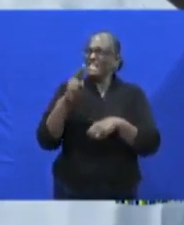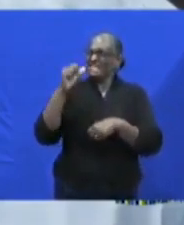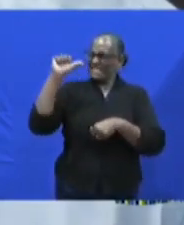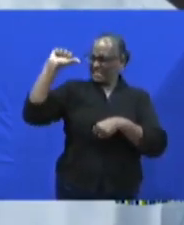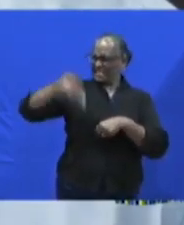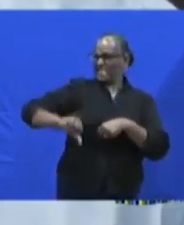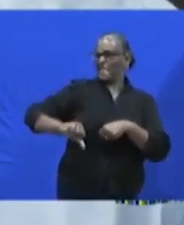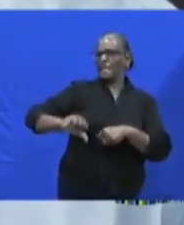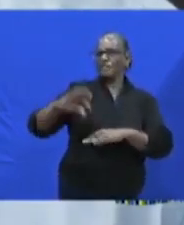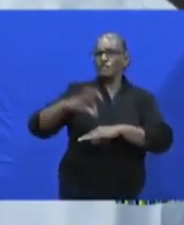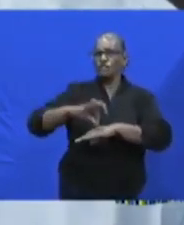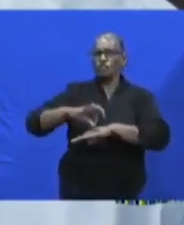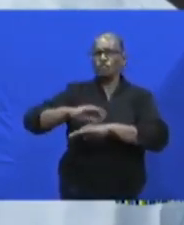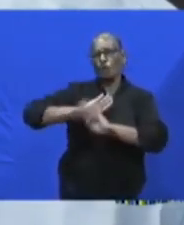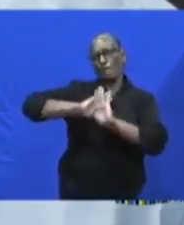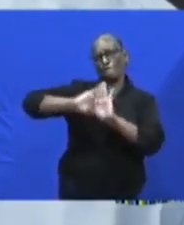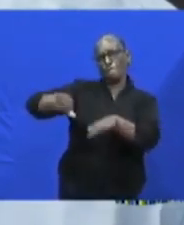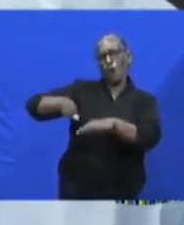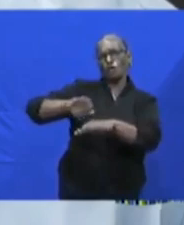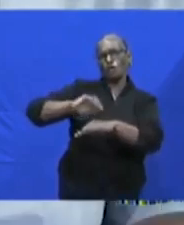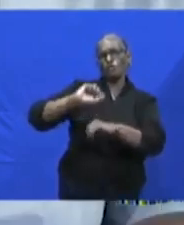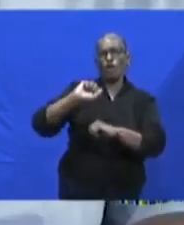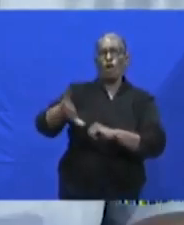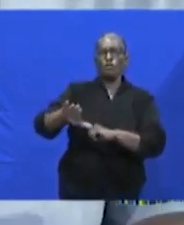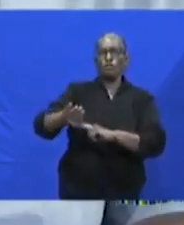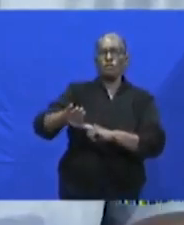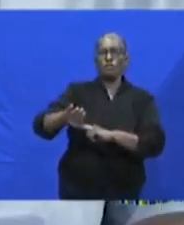buiten uw huis te houden in acht.